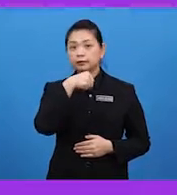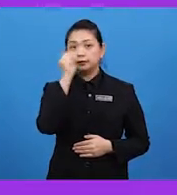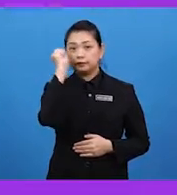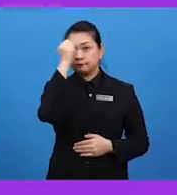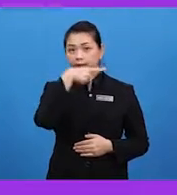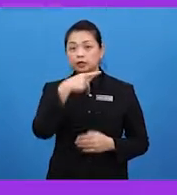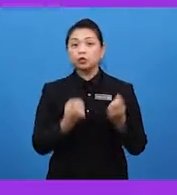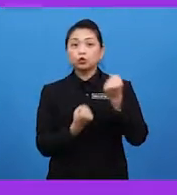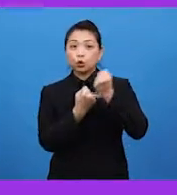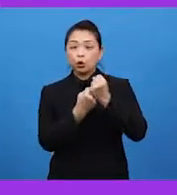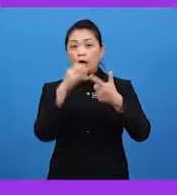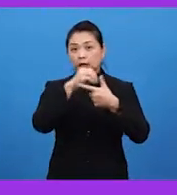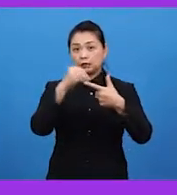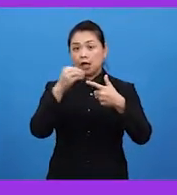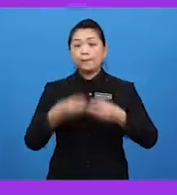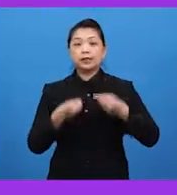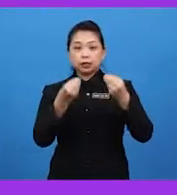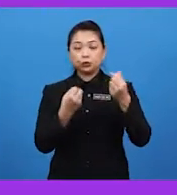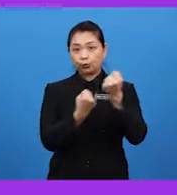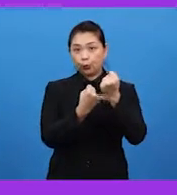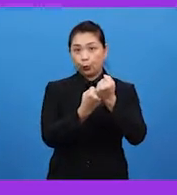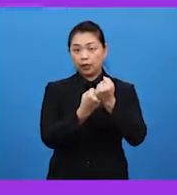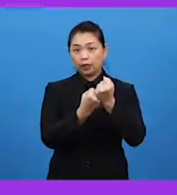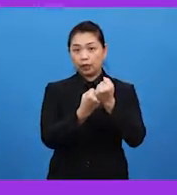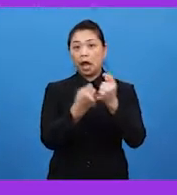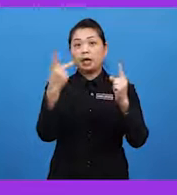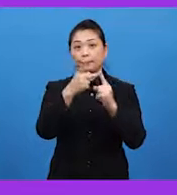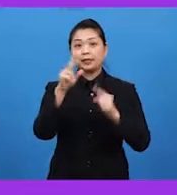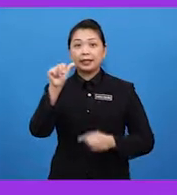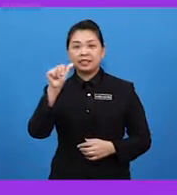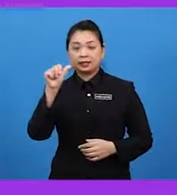atau ia memberikan sokongan kepada enter.